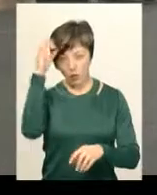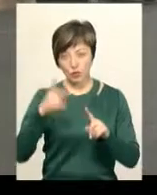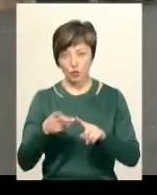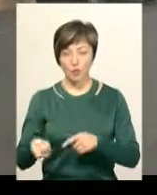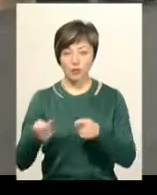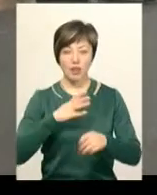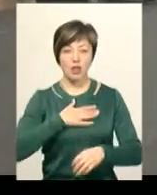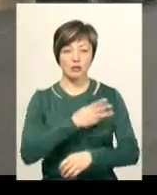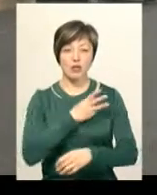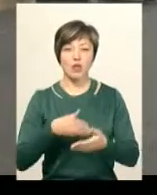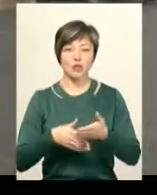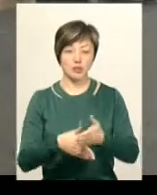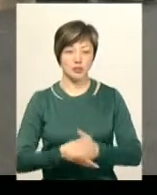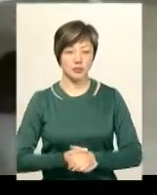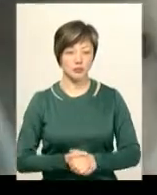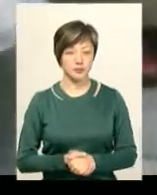наші волонтери.